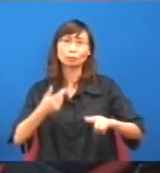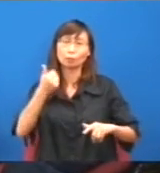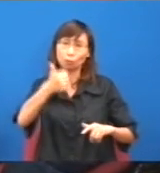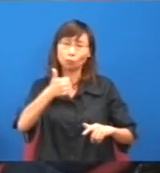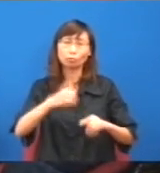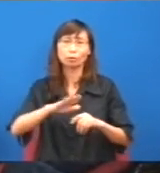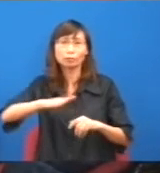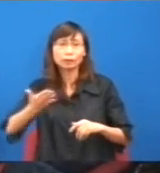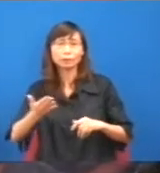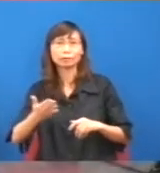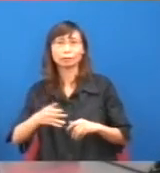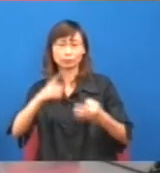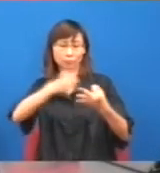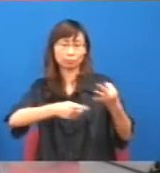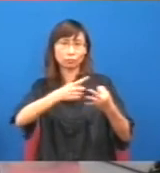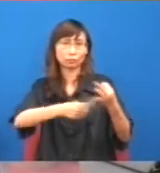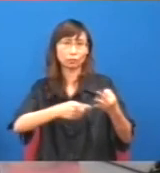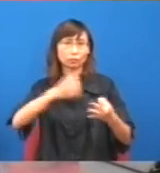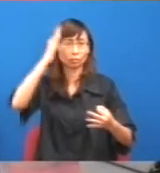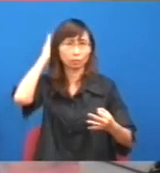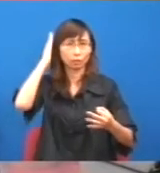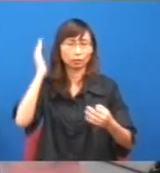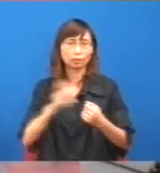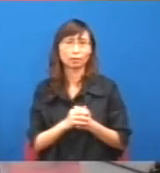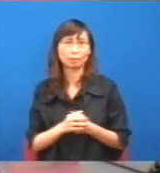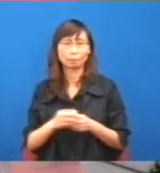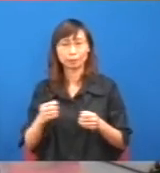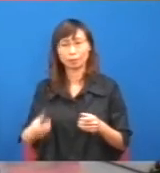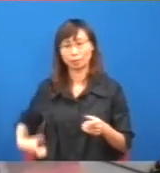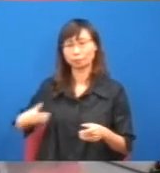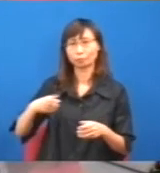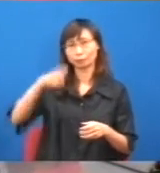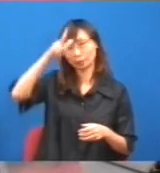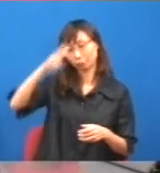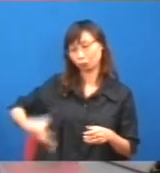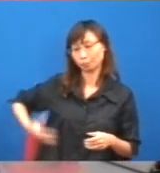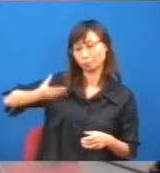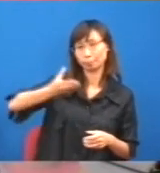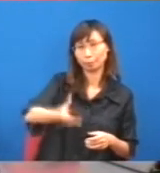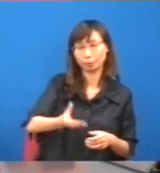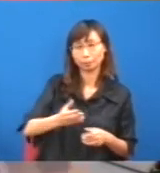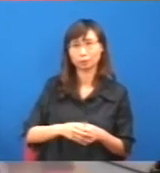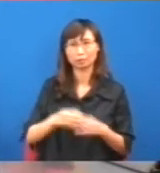會福利開支太大,你會奢侈人望,陳蔡宜最近有一個講,